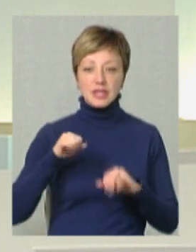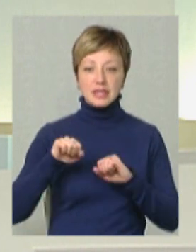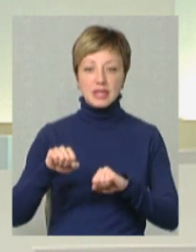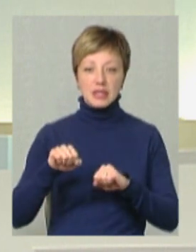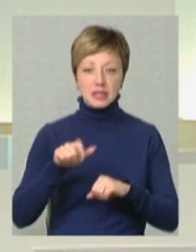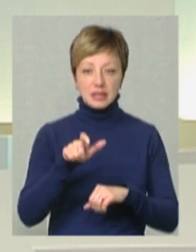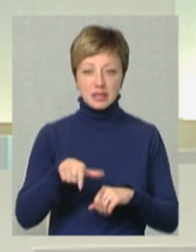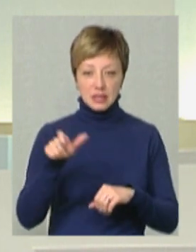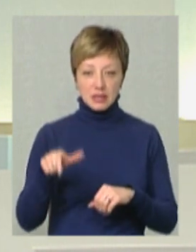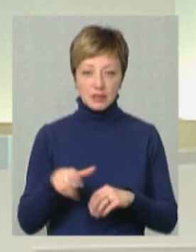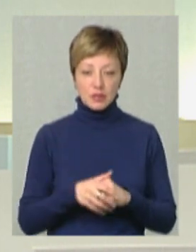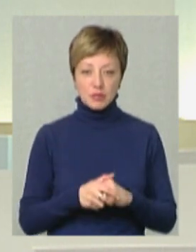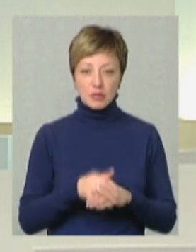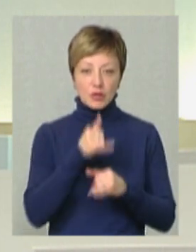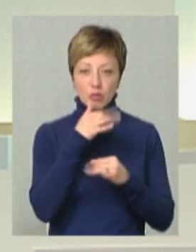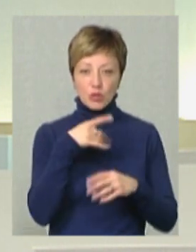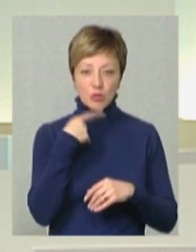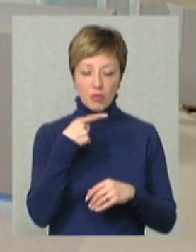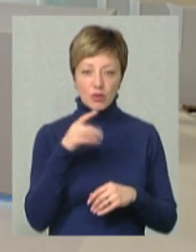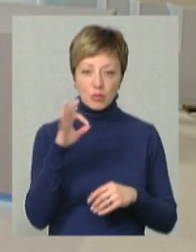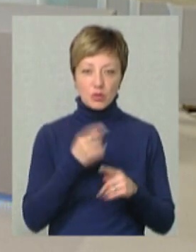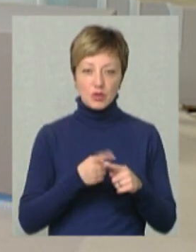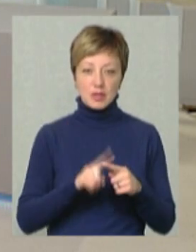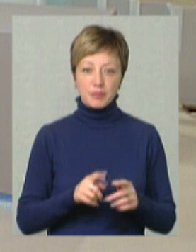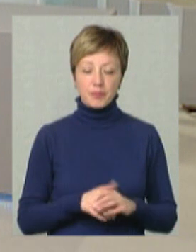про які ми не можемо Ми не можемо про говорити.